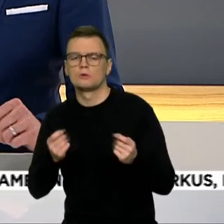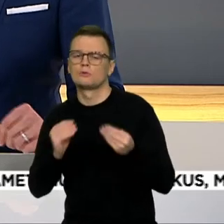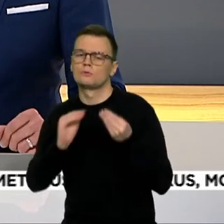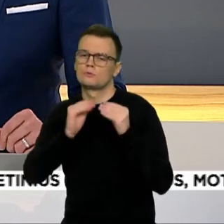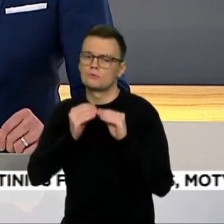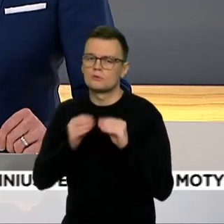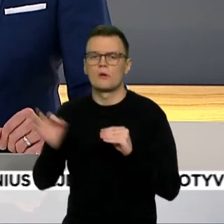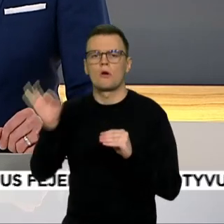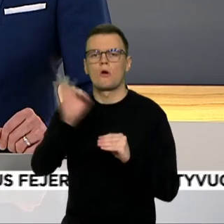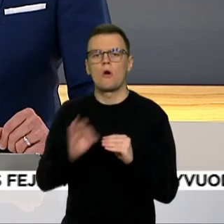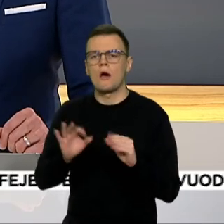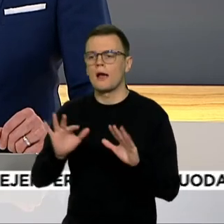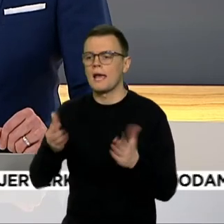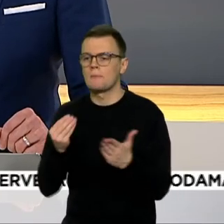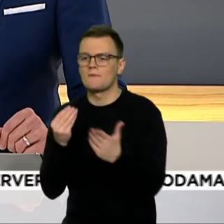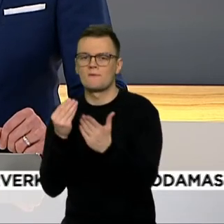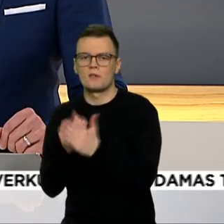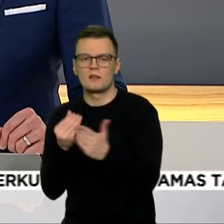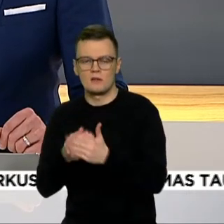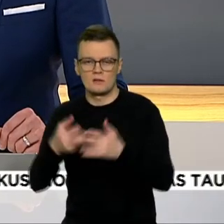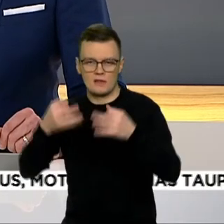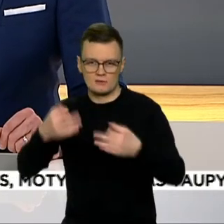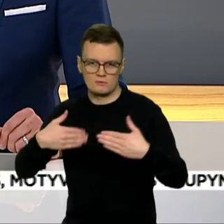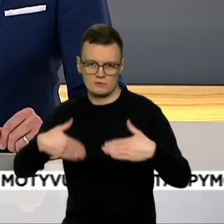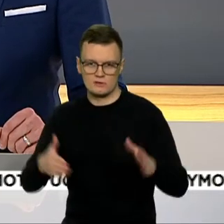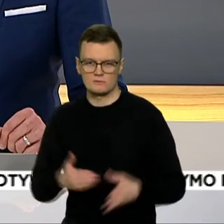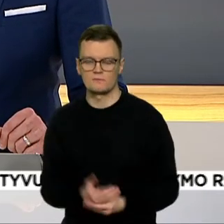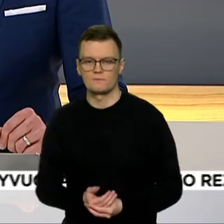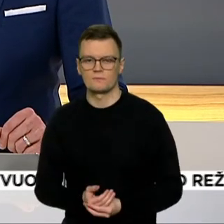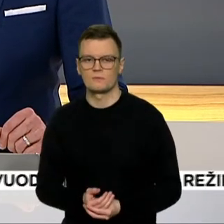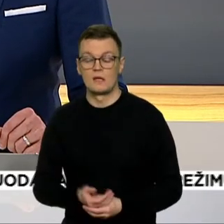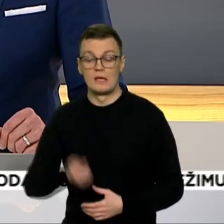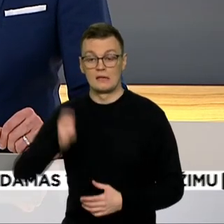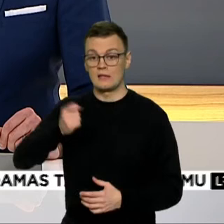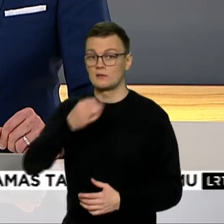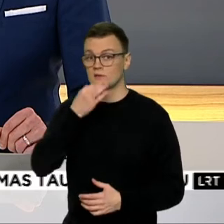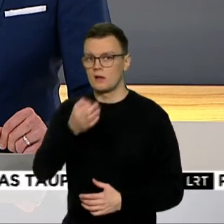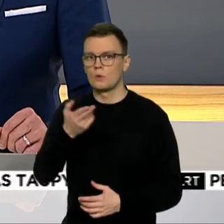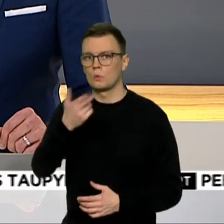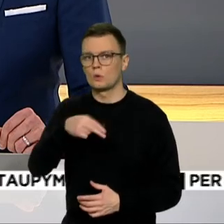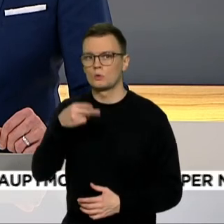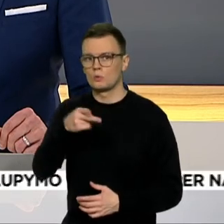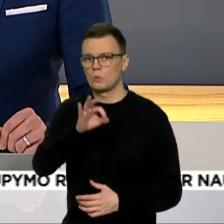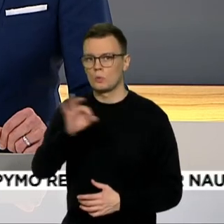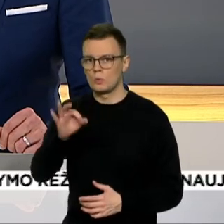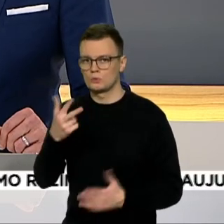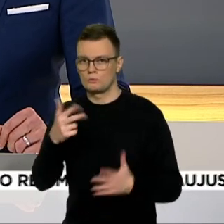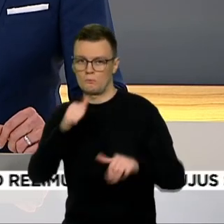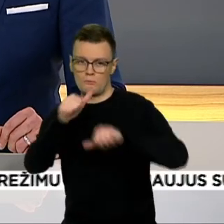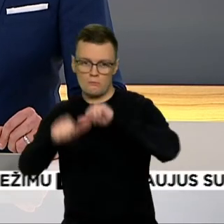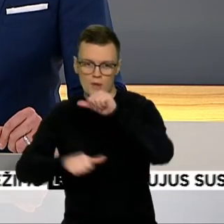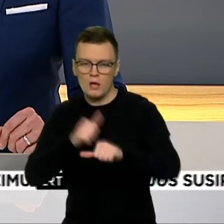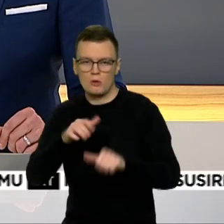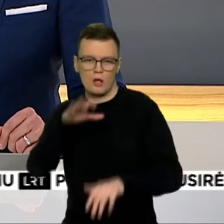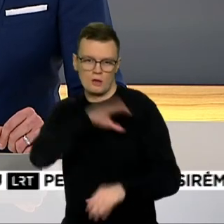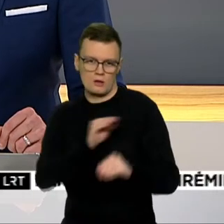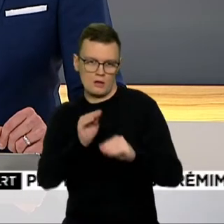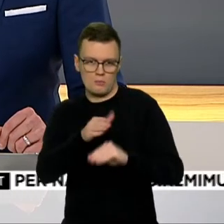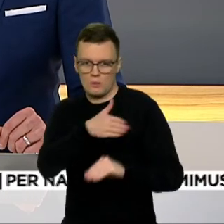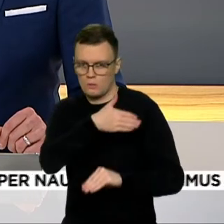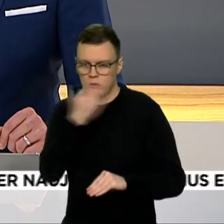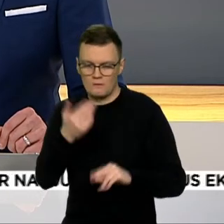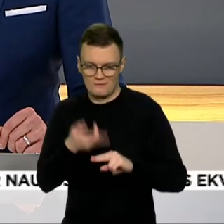Teisėjų teigimų jiems nuo 2008-ųjų nekyla atlyginimai, todėl vis daugiau teisėjų padėka darba. Parlamento vadovės siūrimą vertina